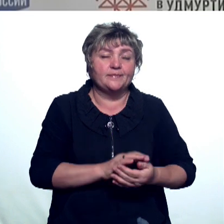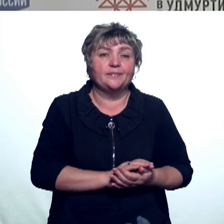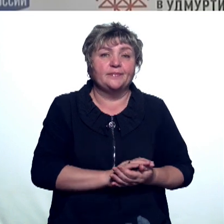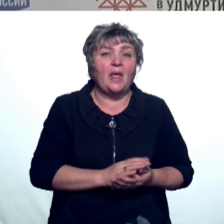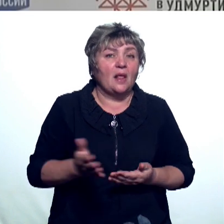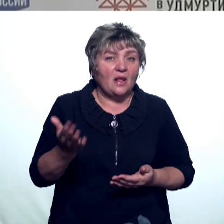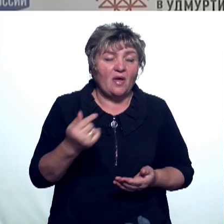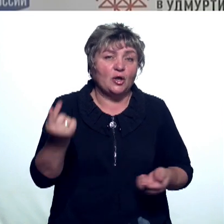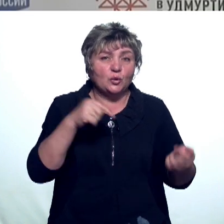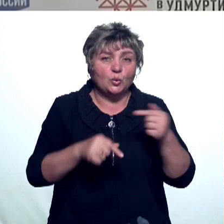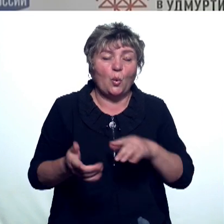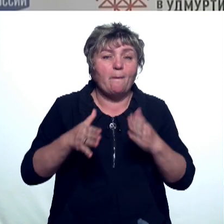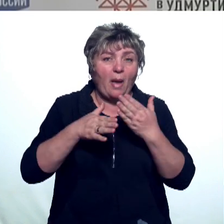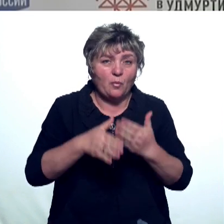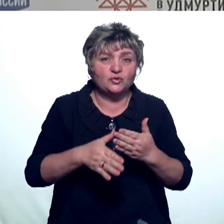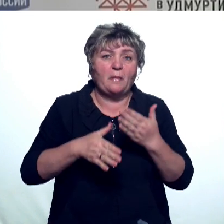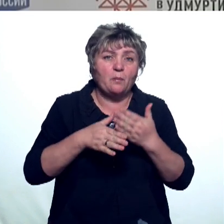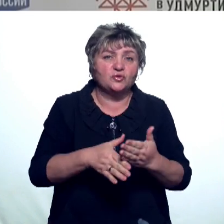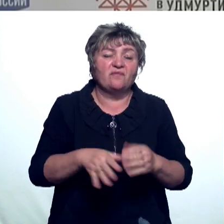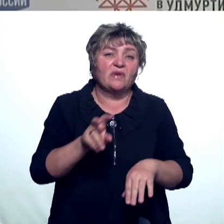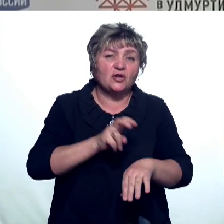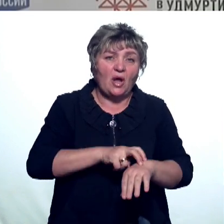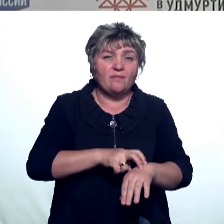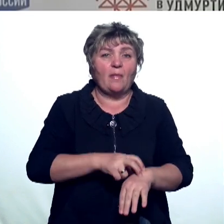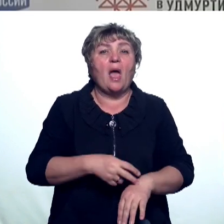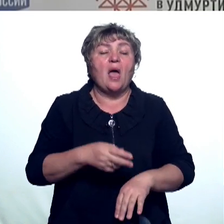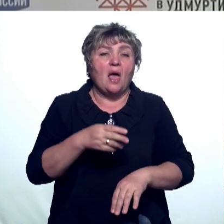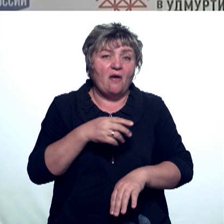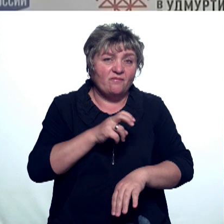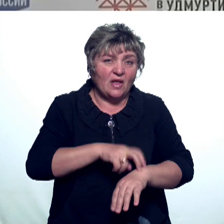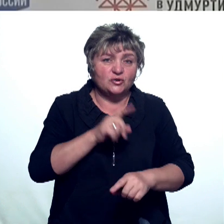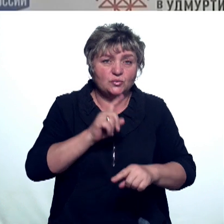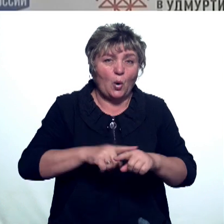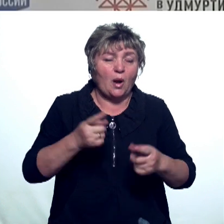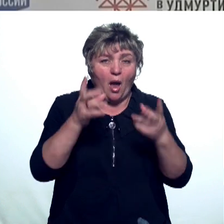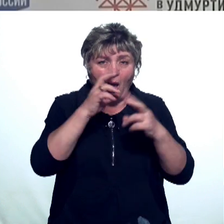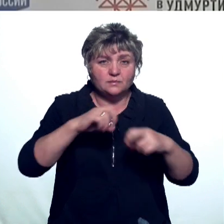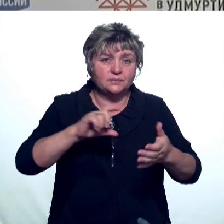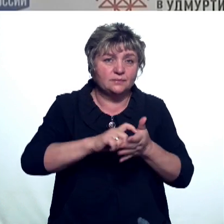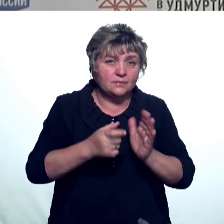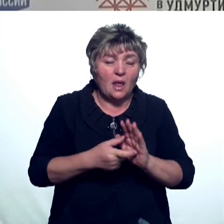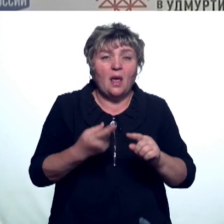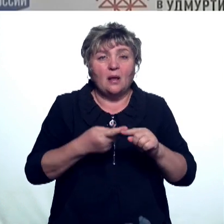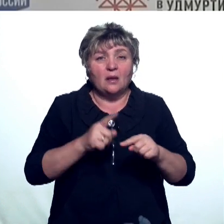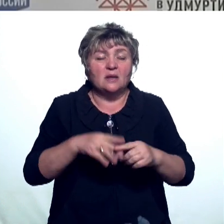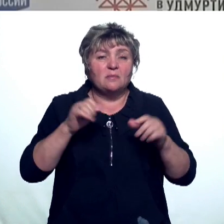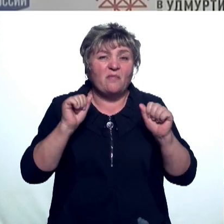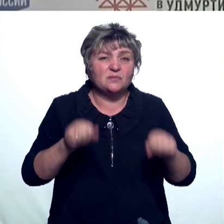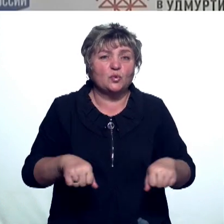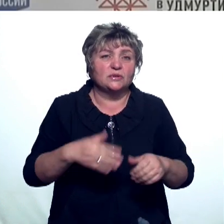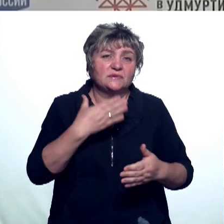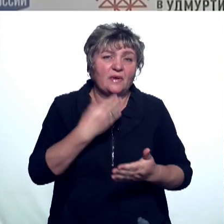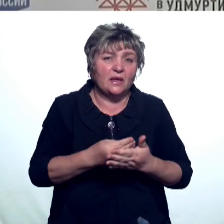Давайте друг другу поможем. Поможем врачам, фельдшерам скорой помощи, которые сейчас работают на пределе своих возможностей.